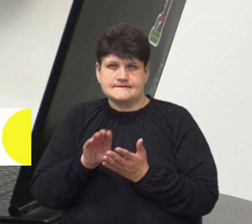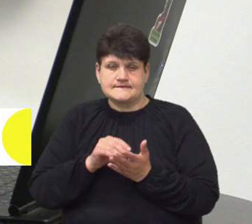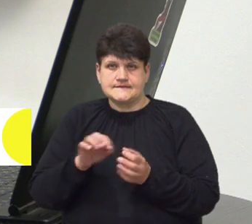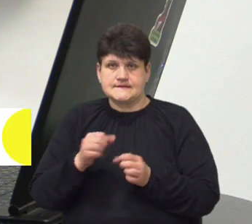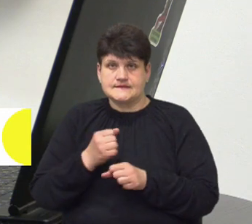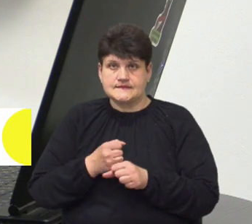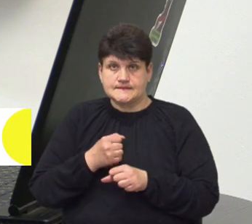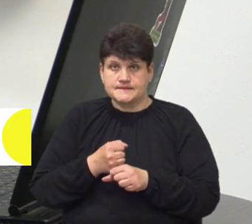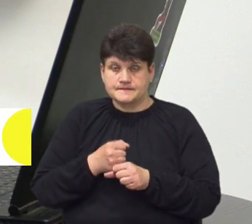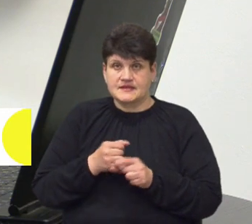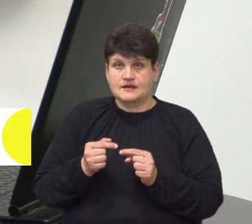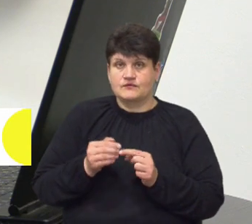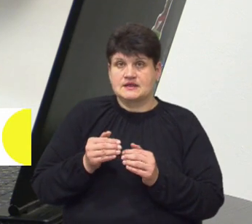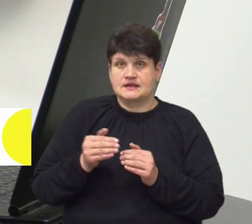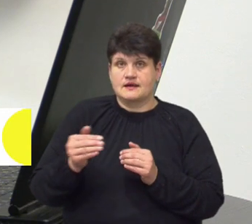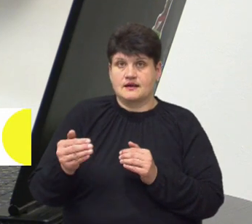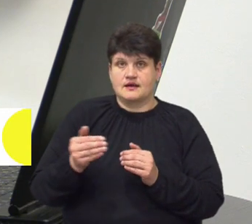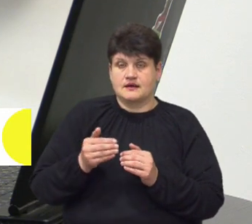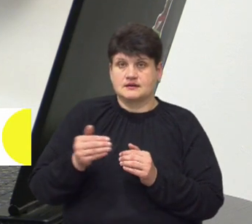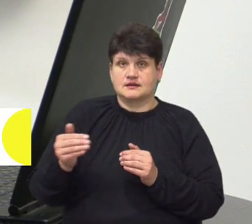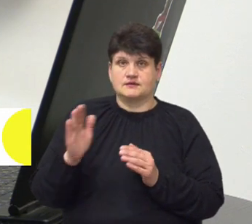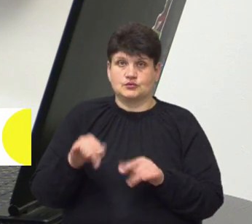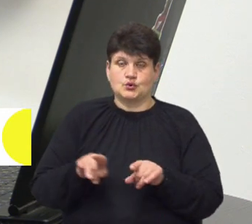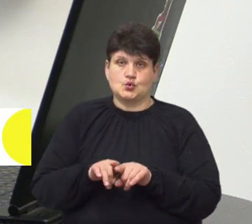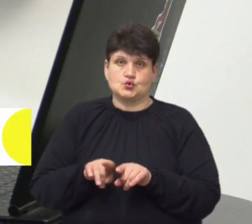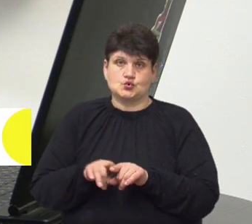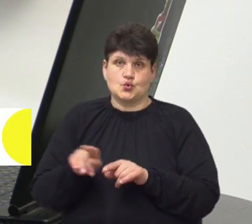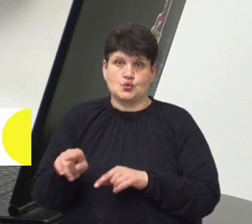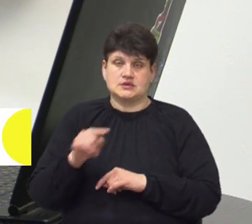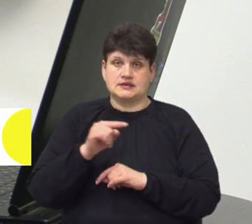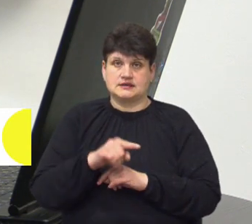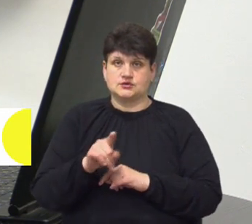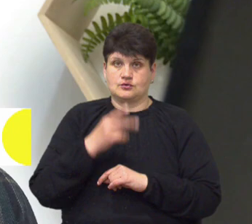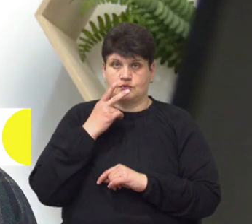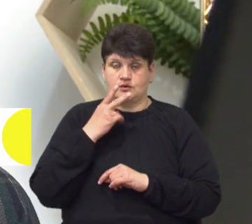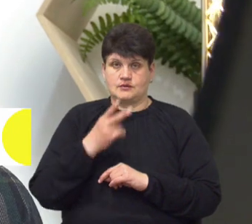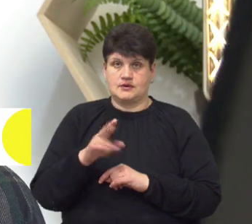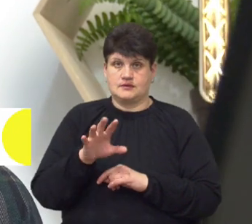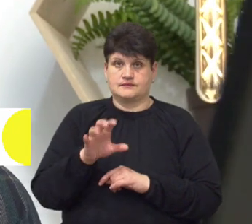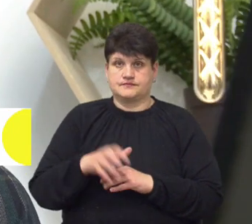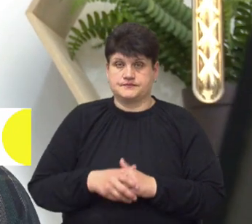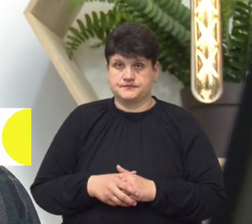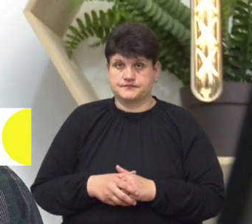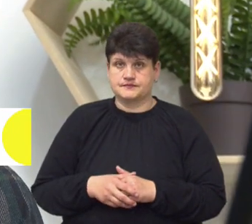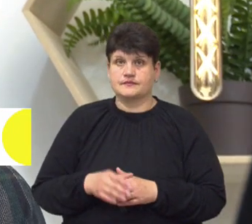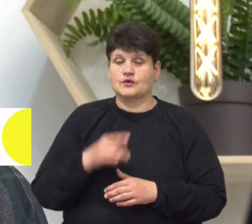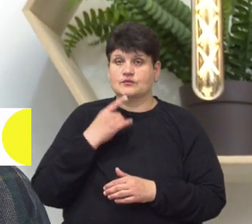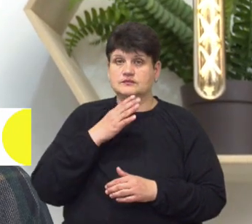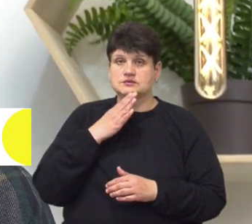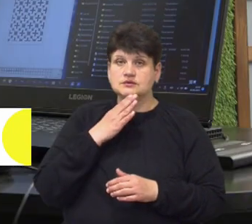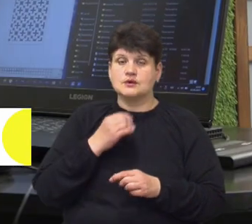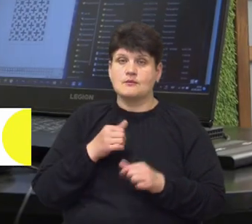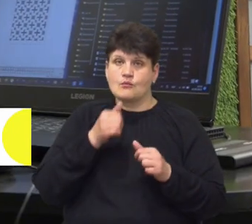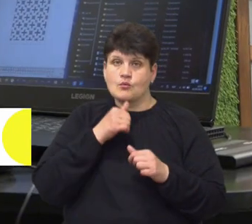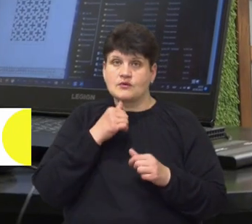віддаляти цей візерунок, то він буде максимально схожий на те, що ми бачимо на світлині». Вікторія каже, спробували дев